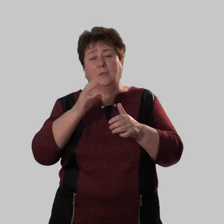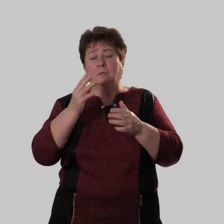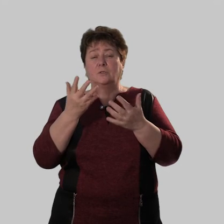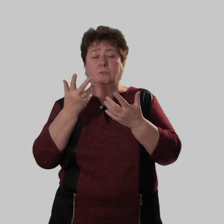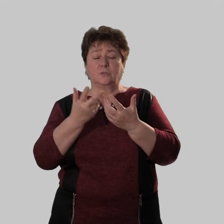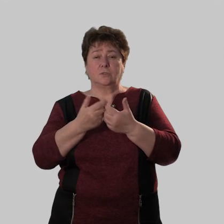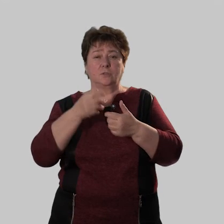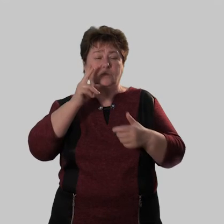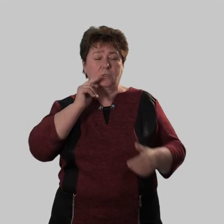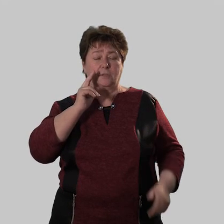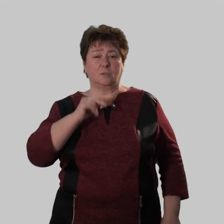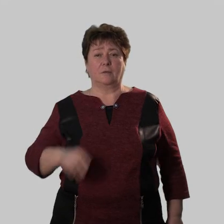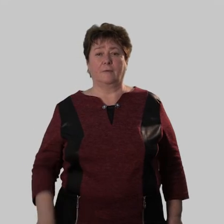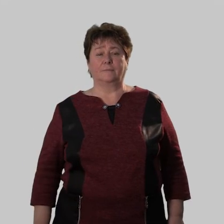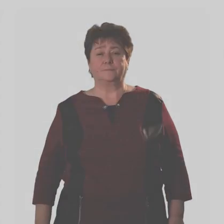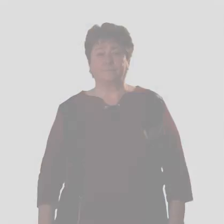числительного.